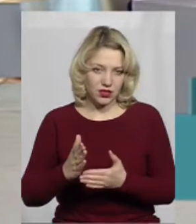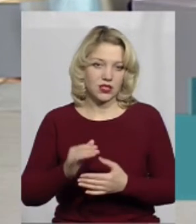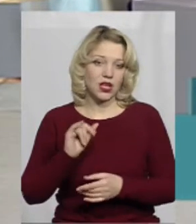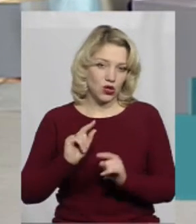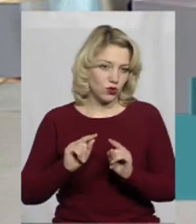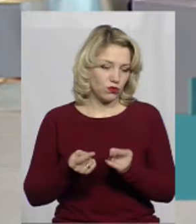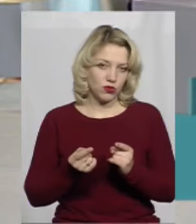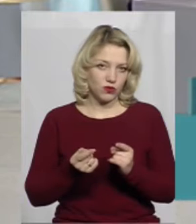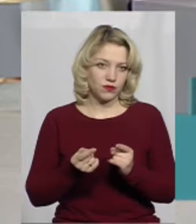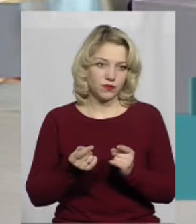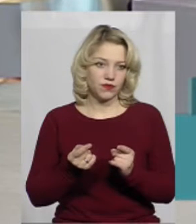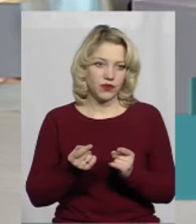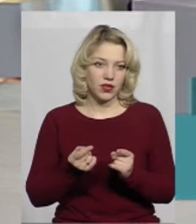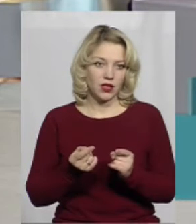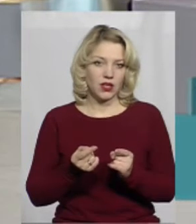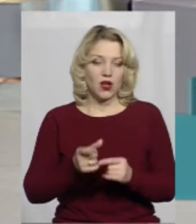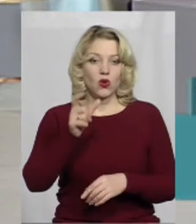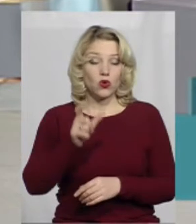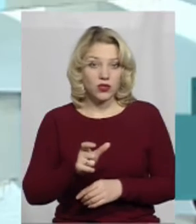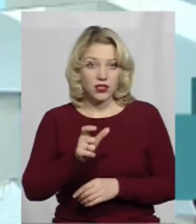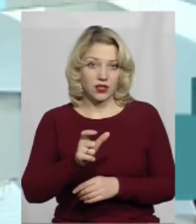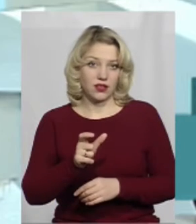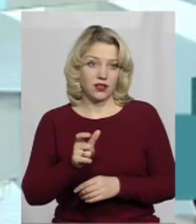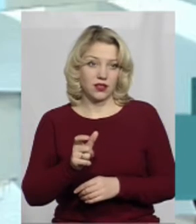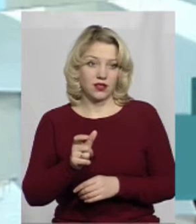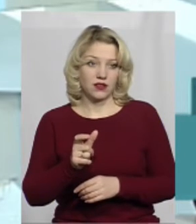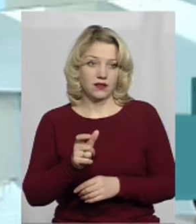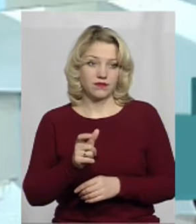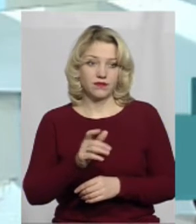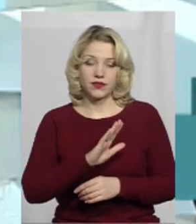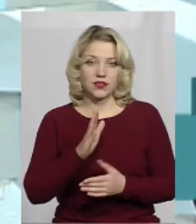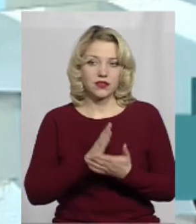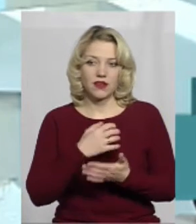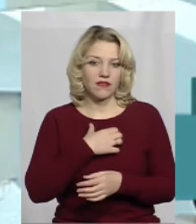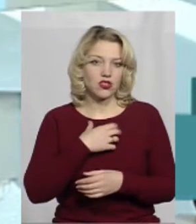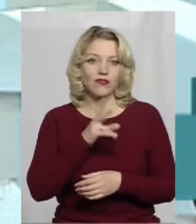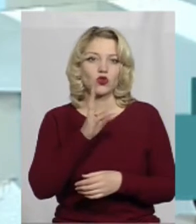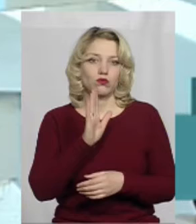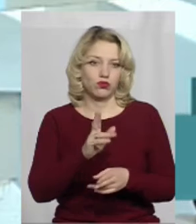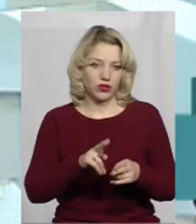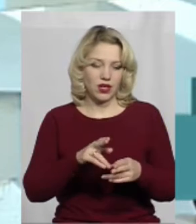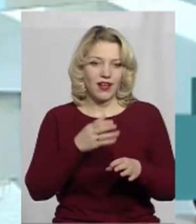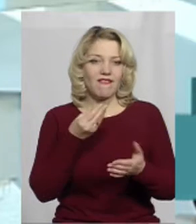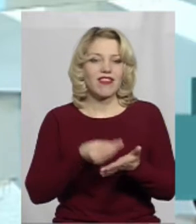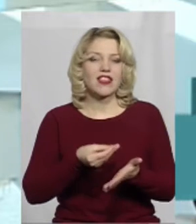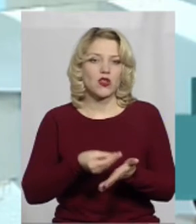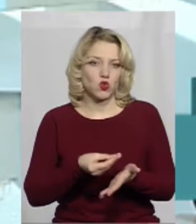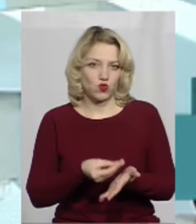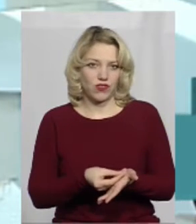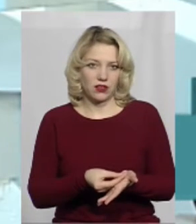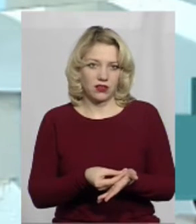в принципі, людині не є сьогодні таким важливим питанням, хто буде фінансувати